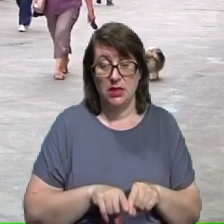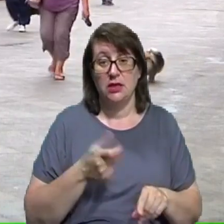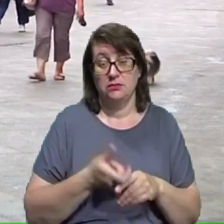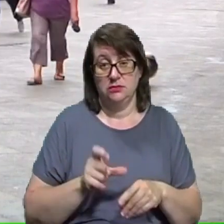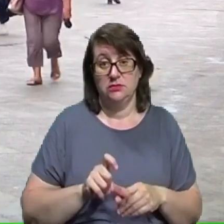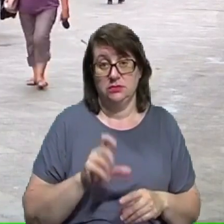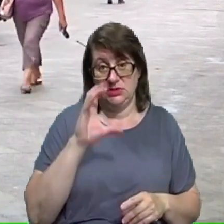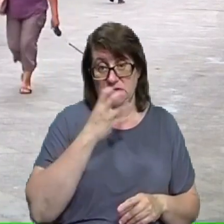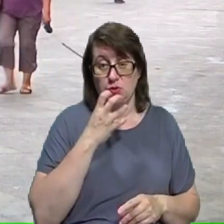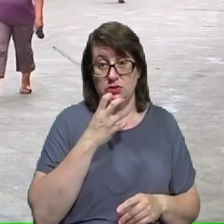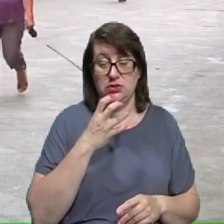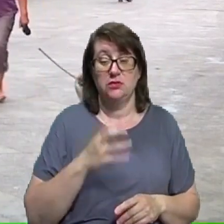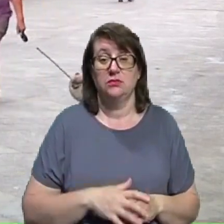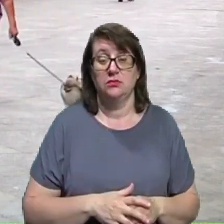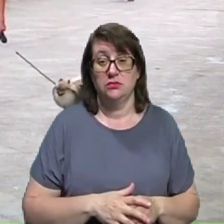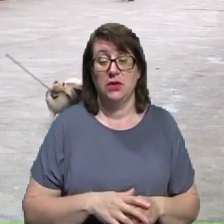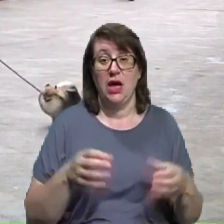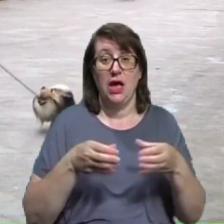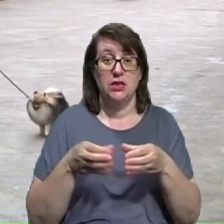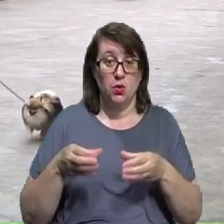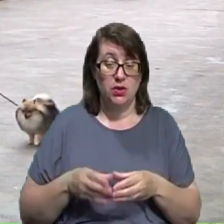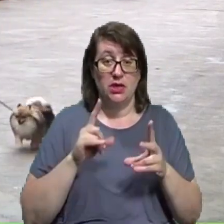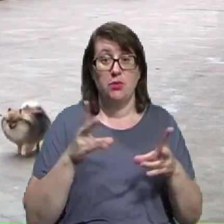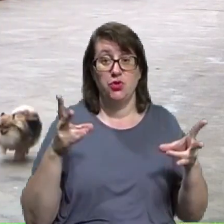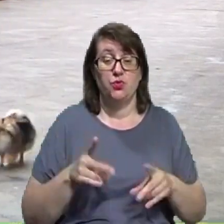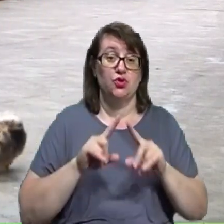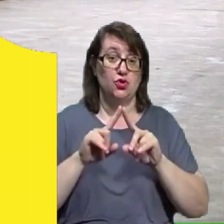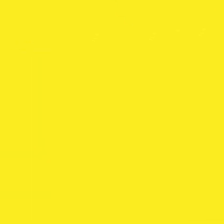категорії, які потребують особливої уваги.